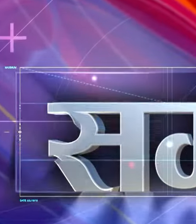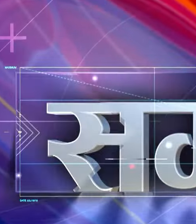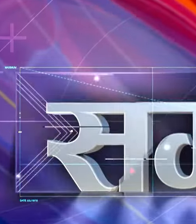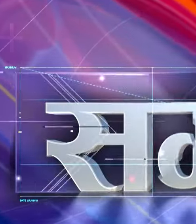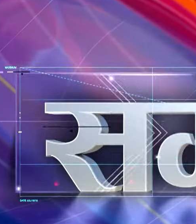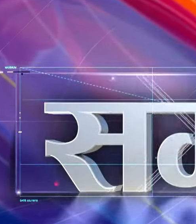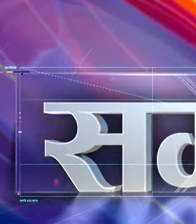झाल झाल